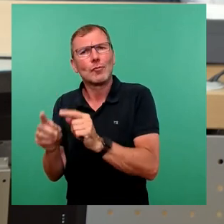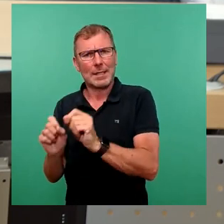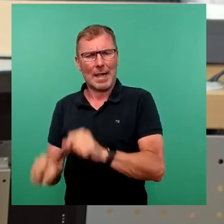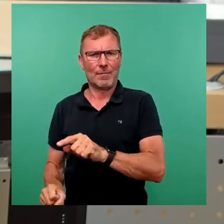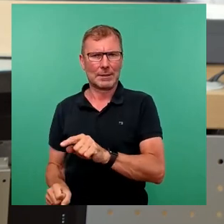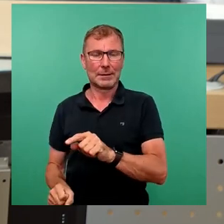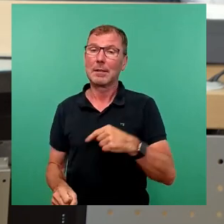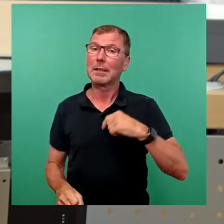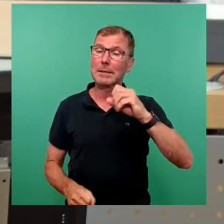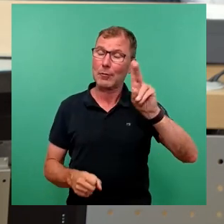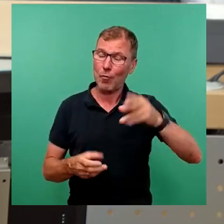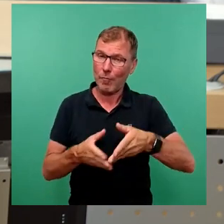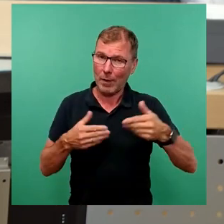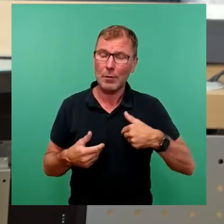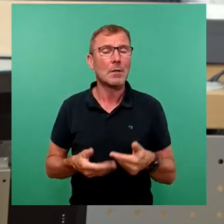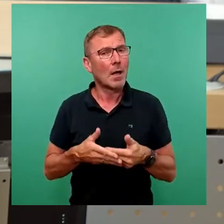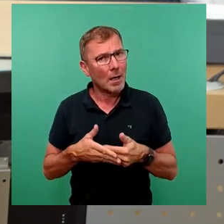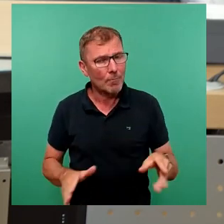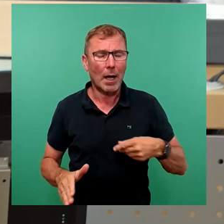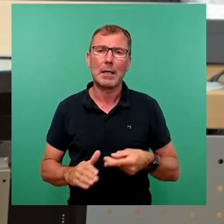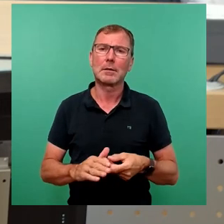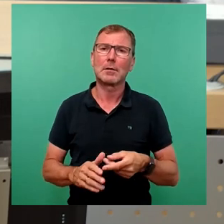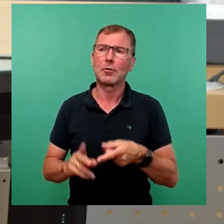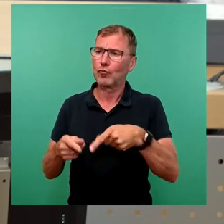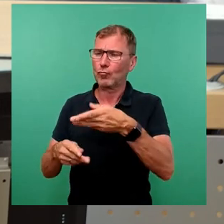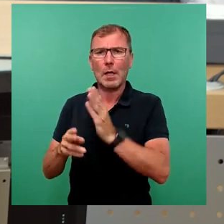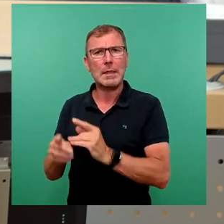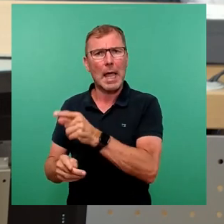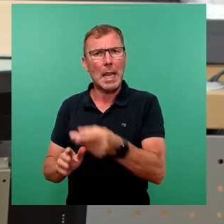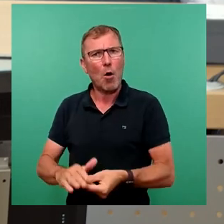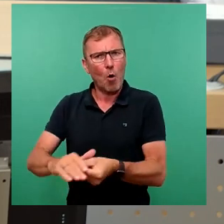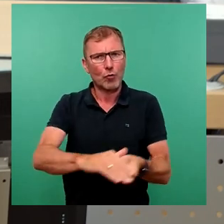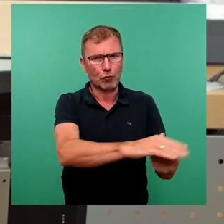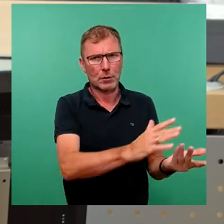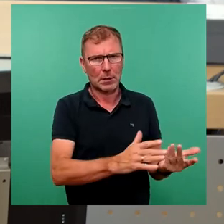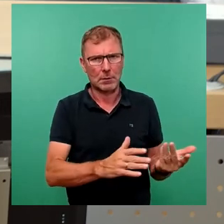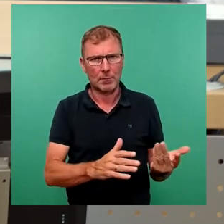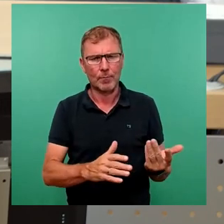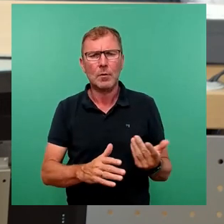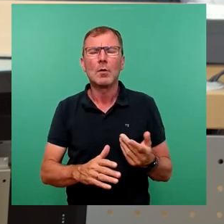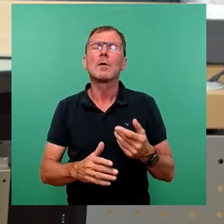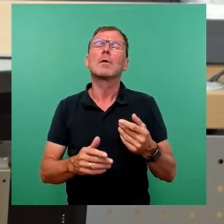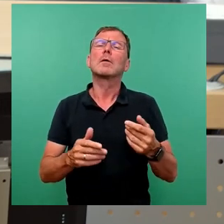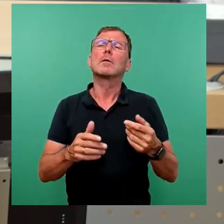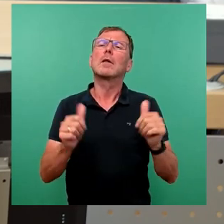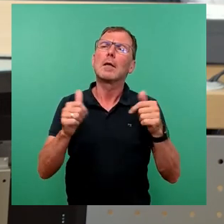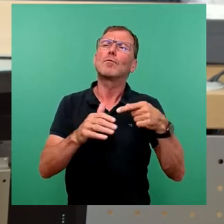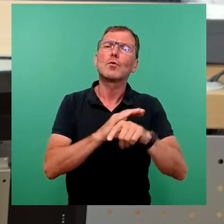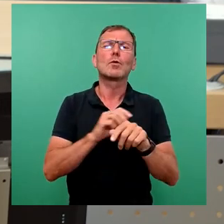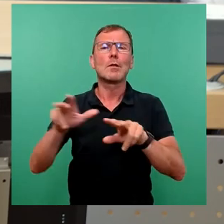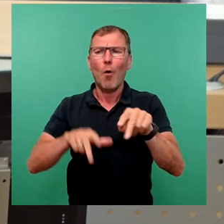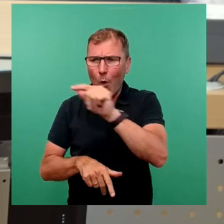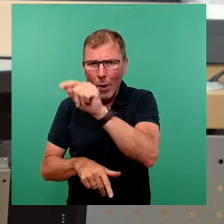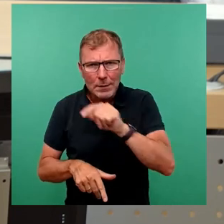sind wir sehr gern bereit, diese dabei auch zu unterstützen. Diese Feste leben von den Organisatoren, denen wir an dieser